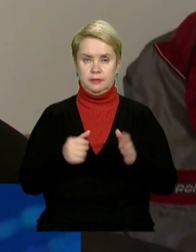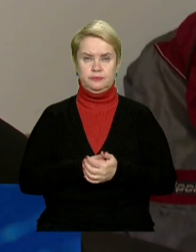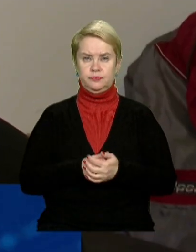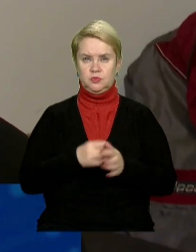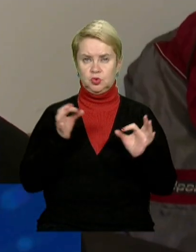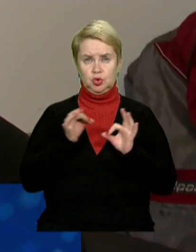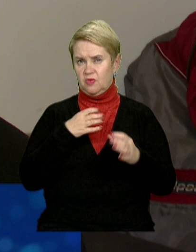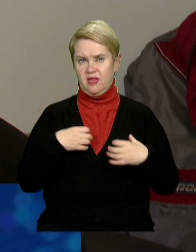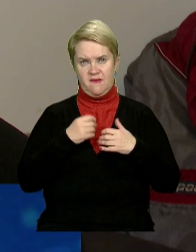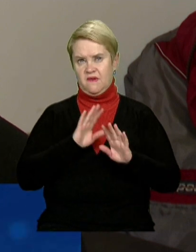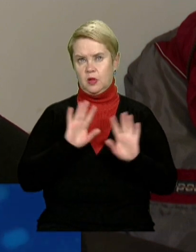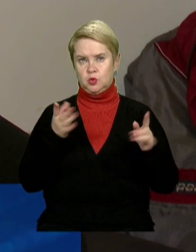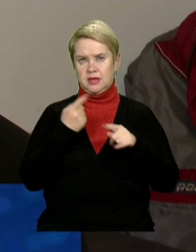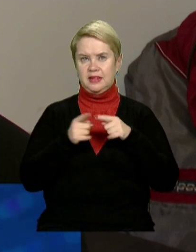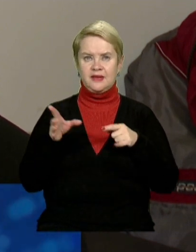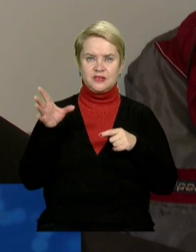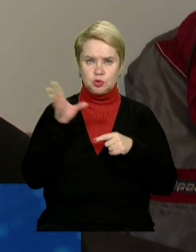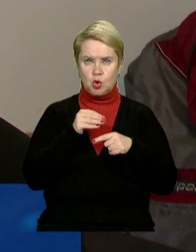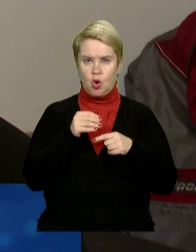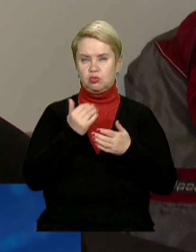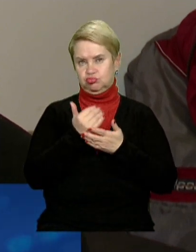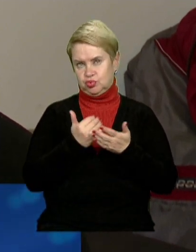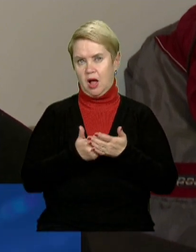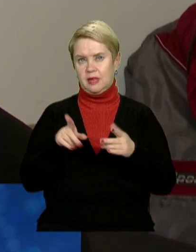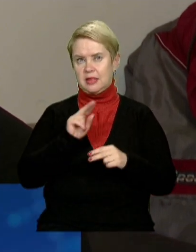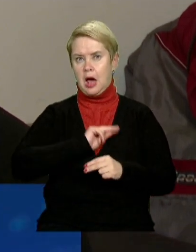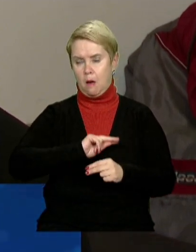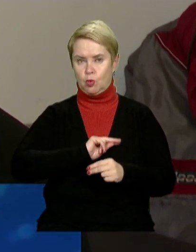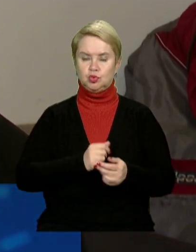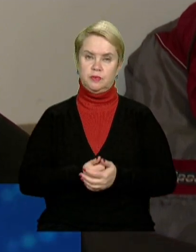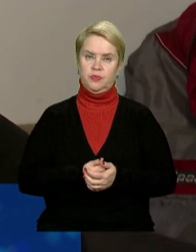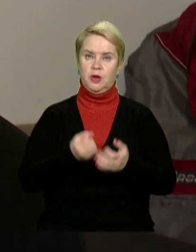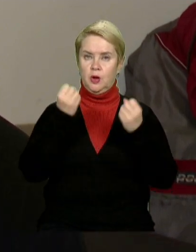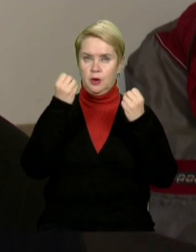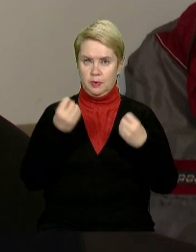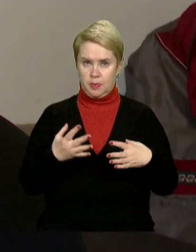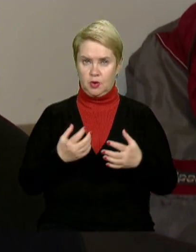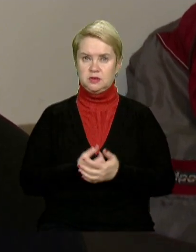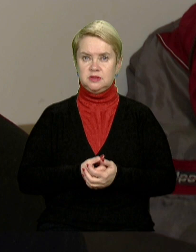Та ні, нічого не волнуємося, принципі, це все штатне, це все робоче. Просто